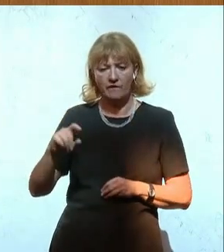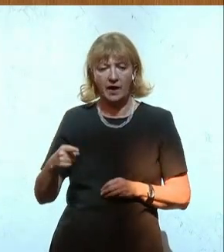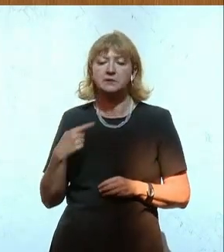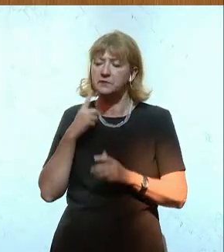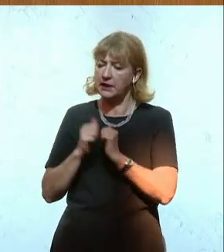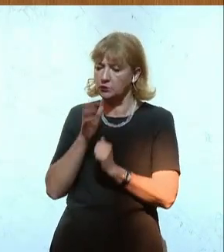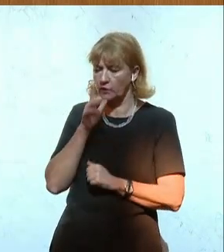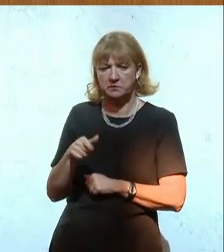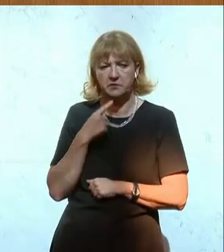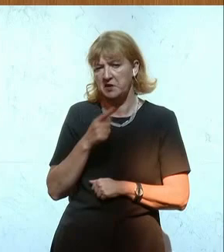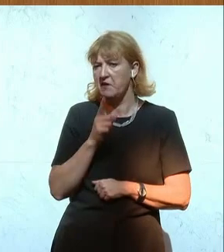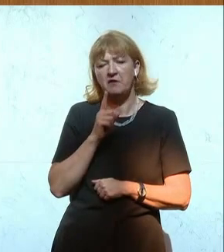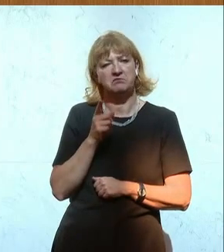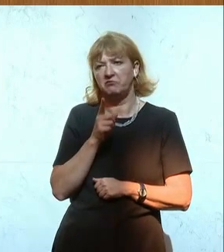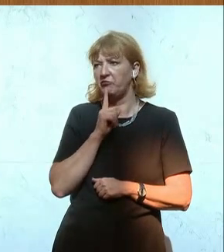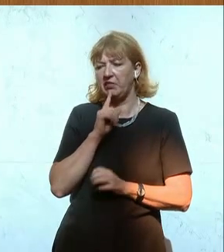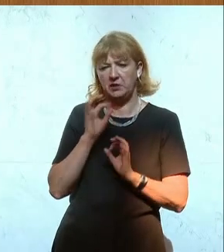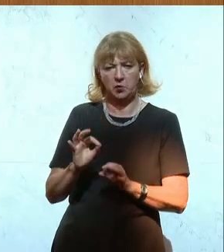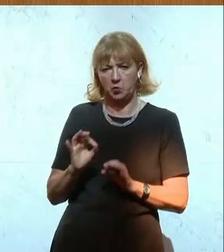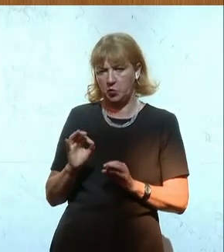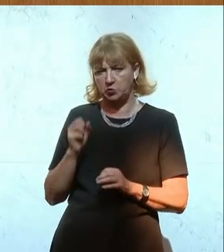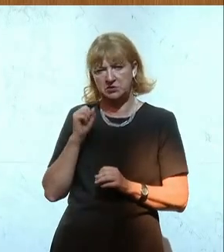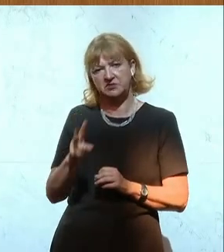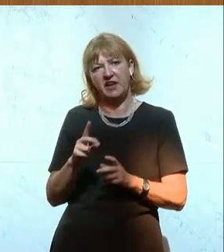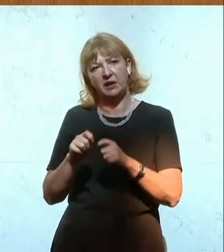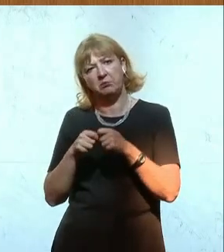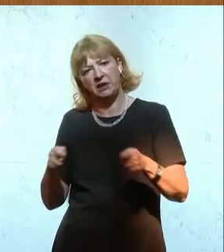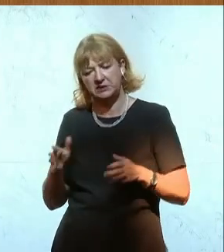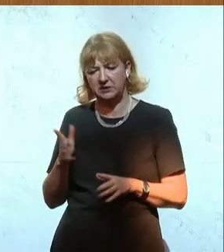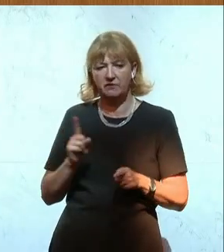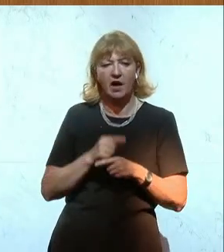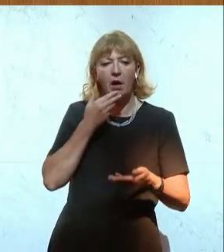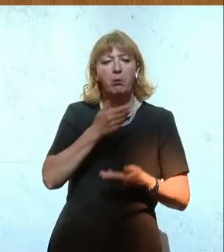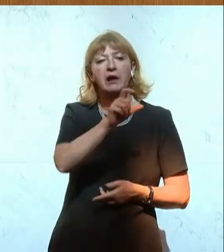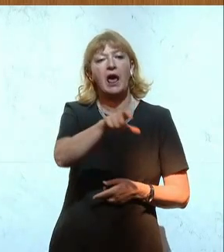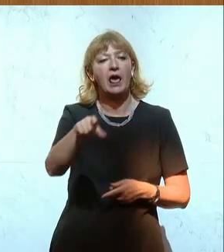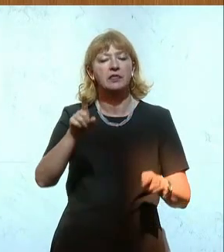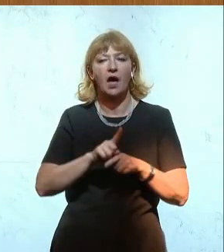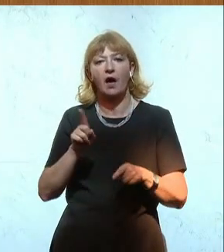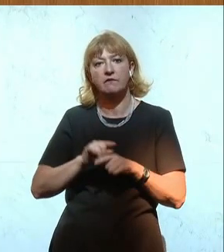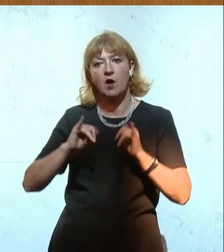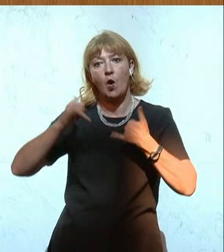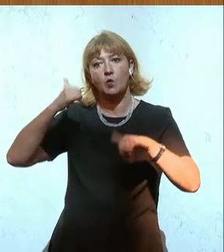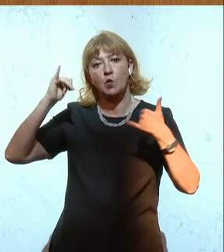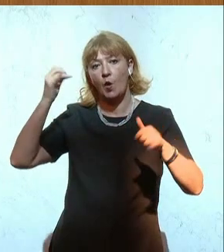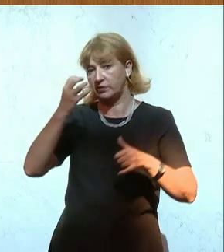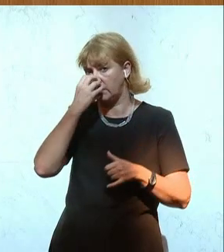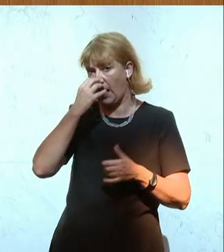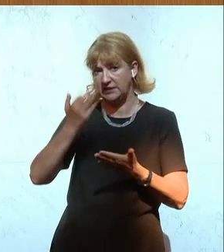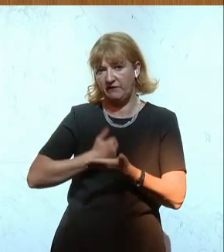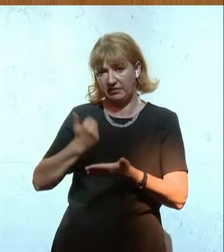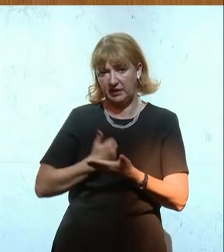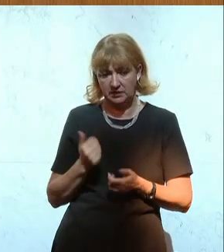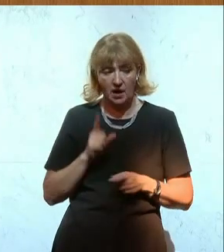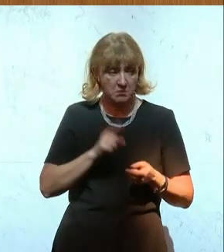wenig zweckmäßig und Berater hätten sich hier eine goldene Nase verdient. Während die Österreicher jeden